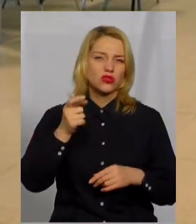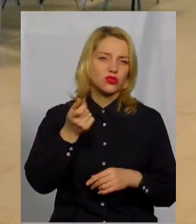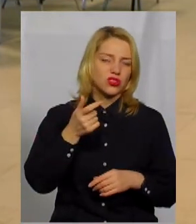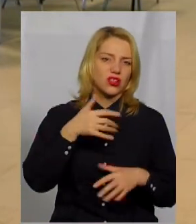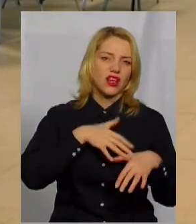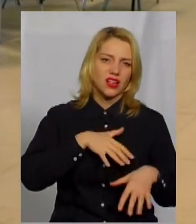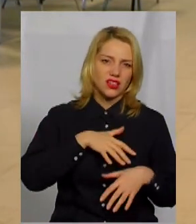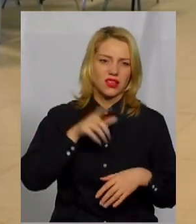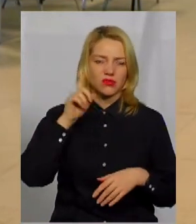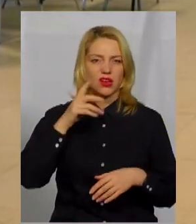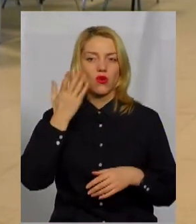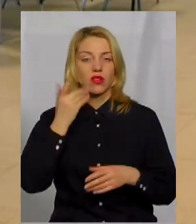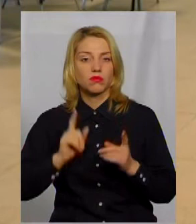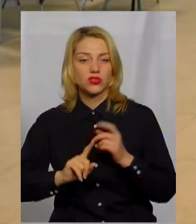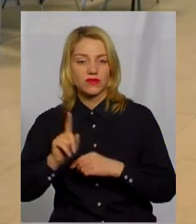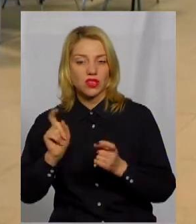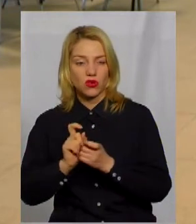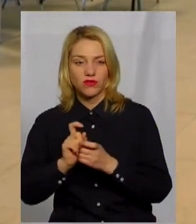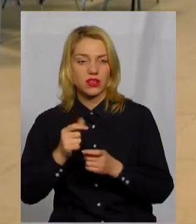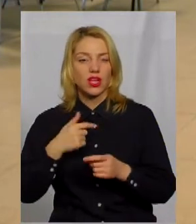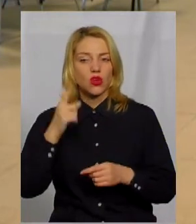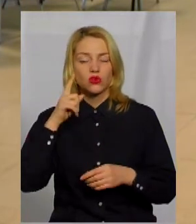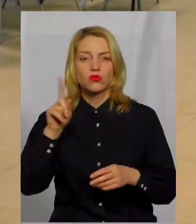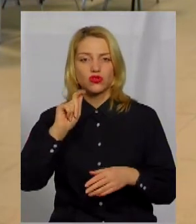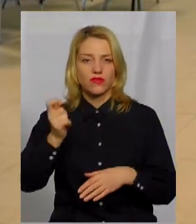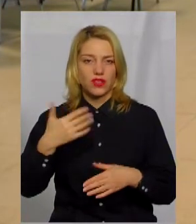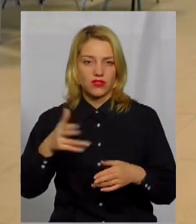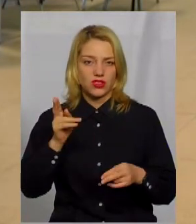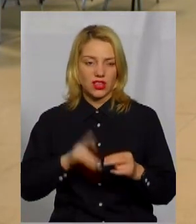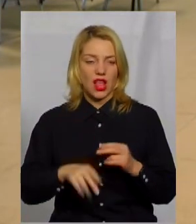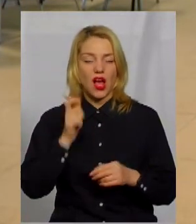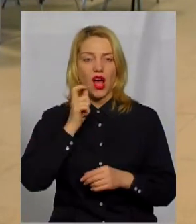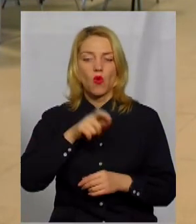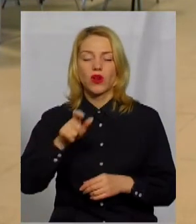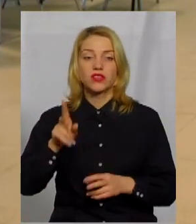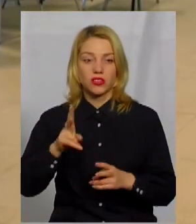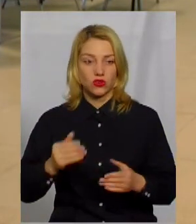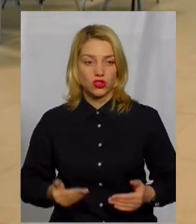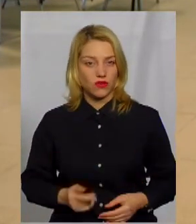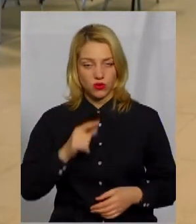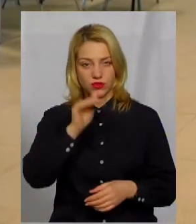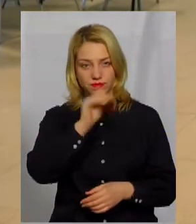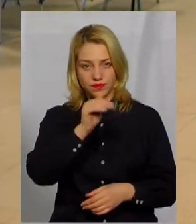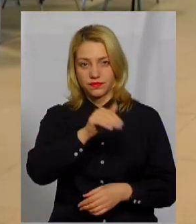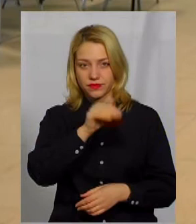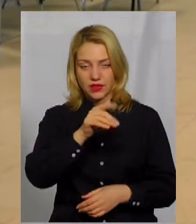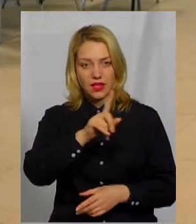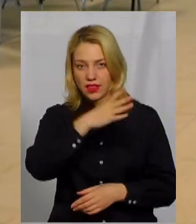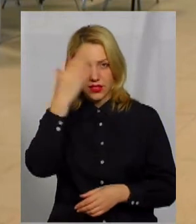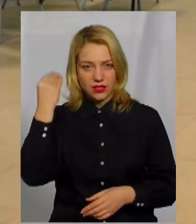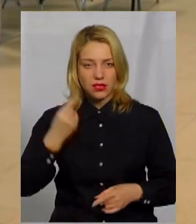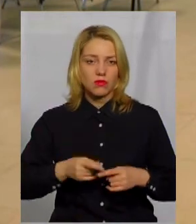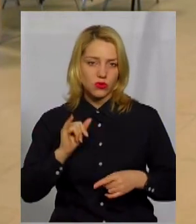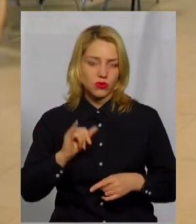знають, коли почався конфлікт, але думали, що вже війна в нас закінчилася. А ці українці, які там живуть, вони не дають про це забути, влаштовують дуже